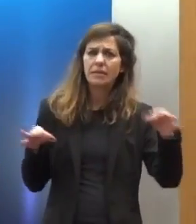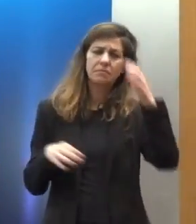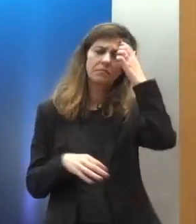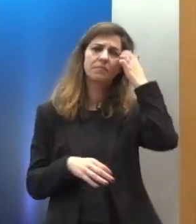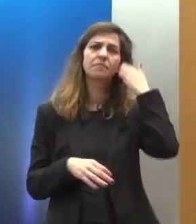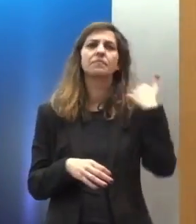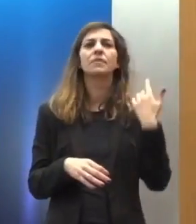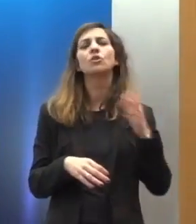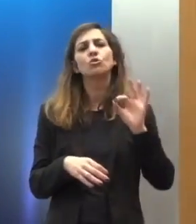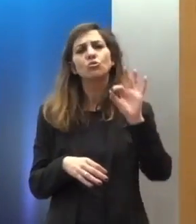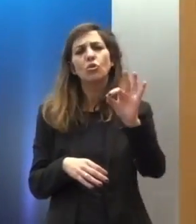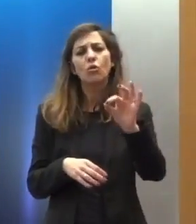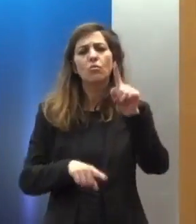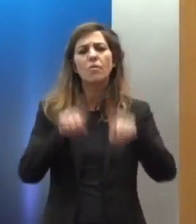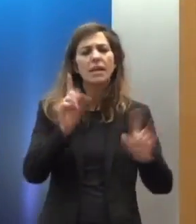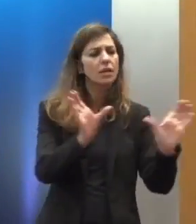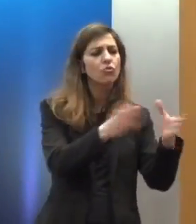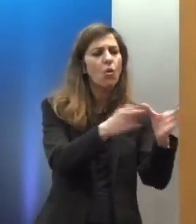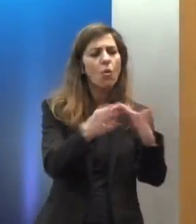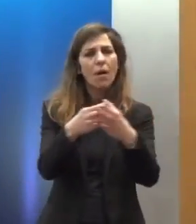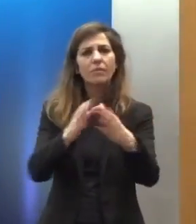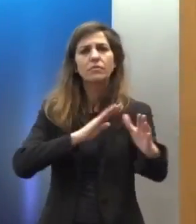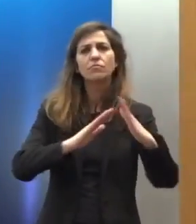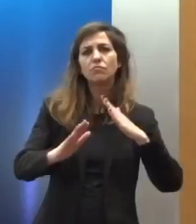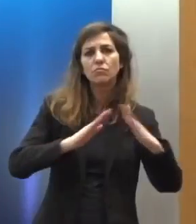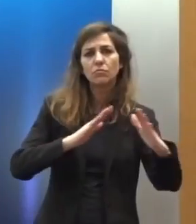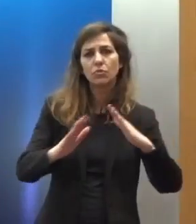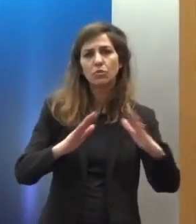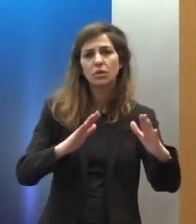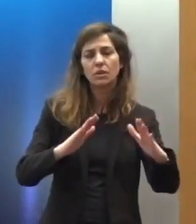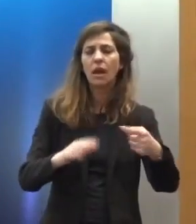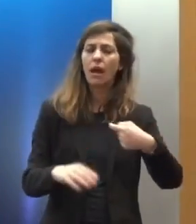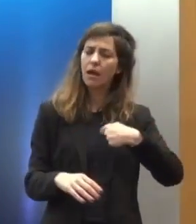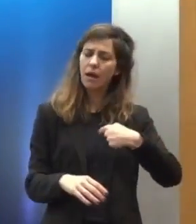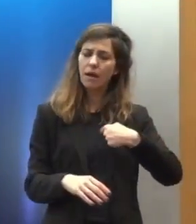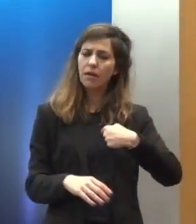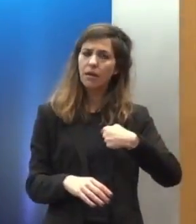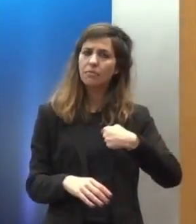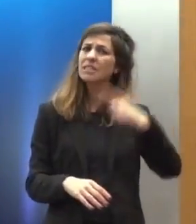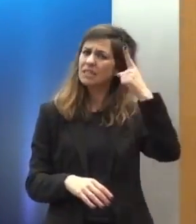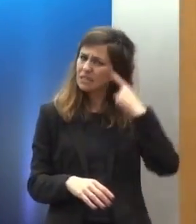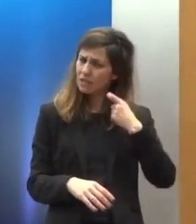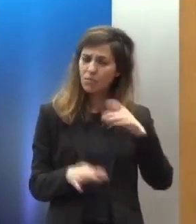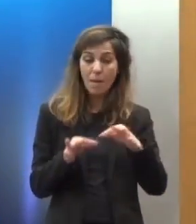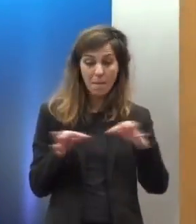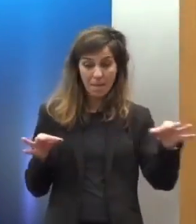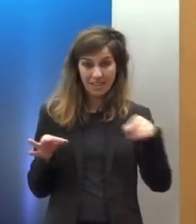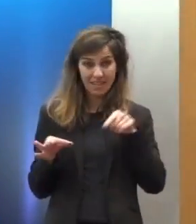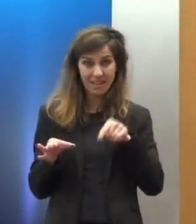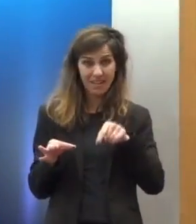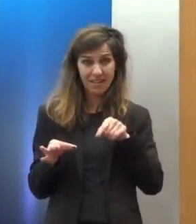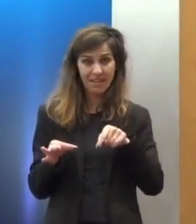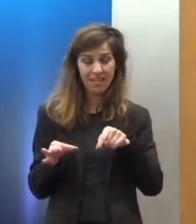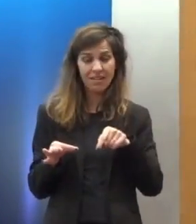κοινωνικές ομάδες ή κατηγορίες έχουμε συνέστηση ότι αυτά τα μέτρα δεν